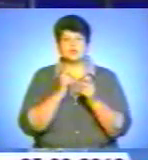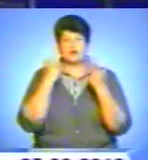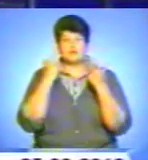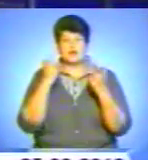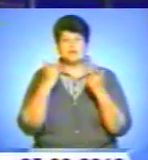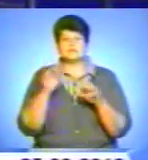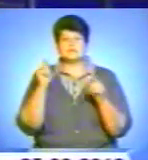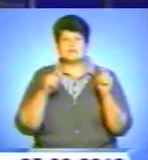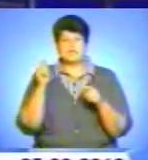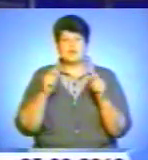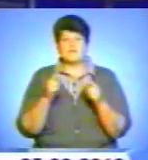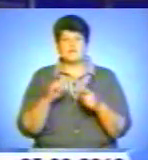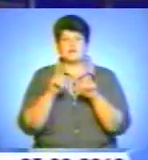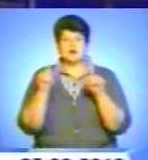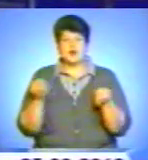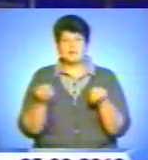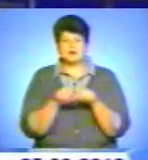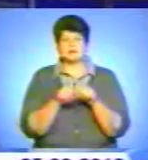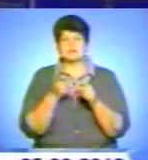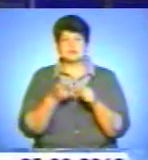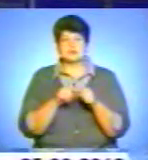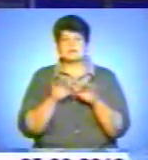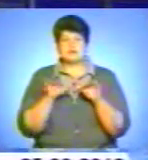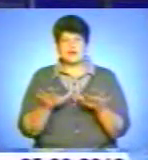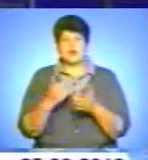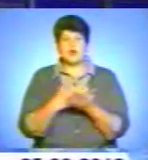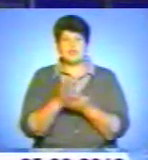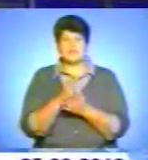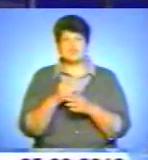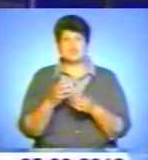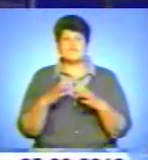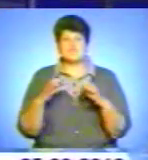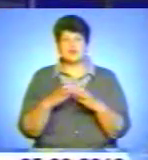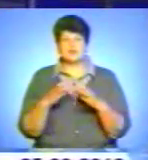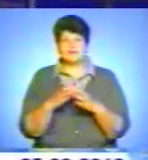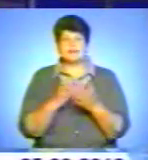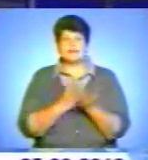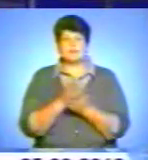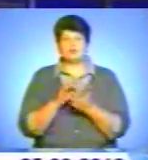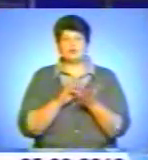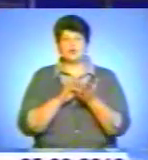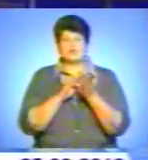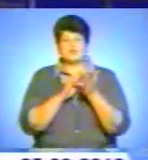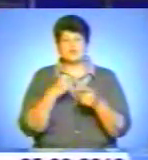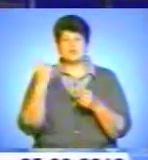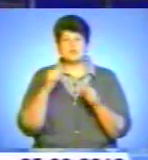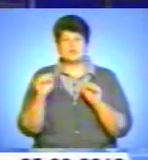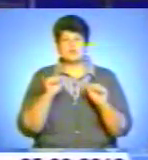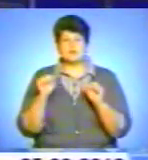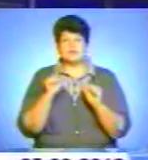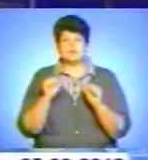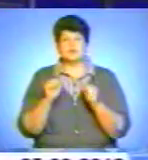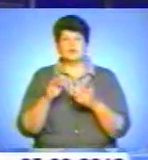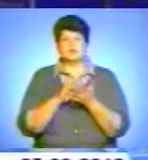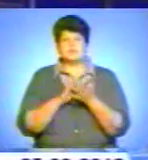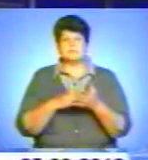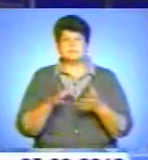рамках цих заходів ПЕД-університет, зокрема географічний факультет, напрямок туризм та обласне управління з питань туризму підписали